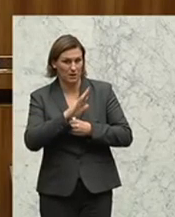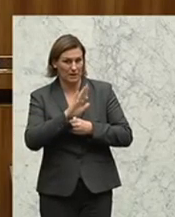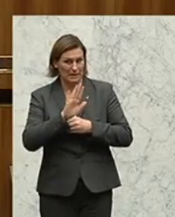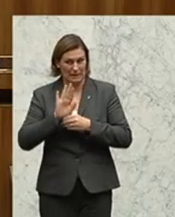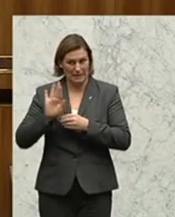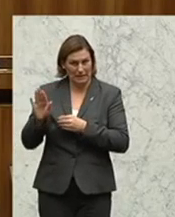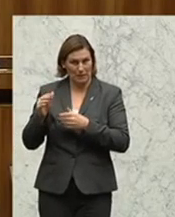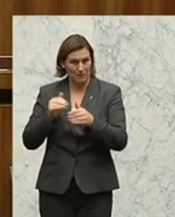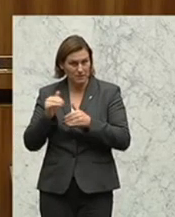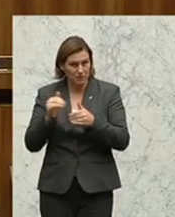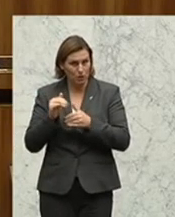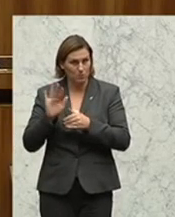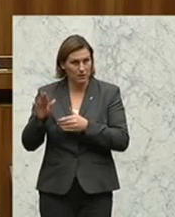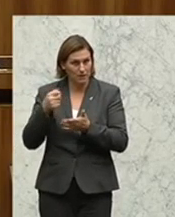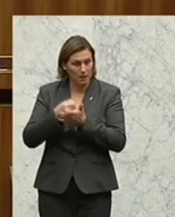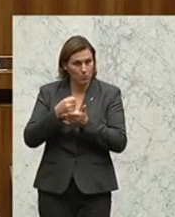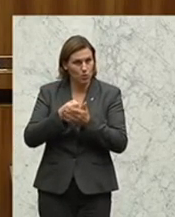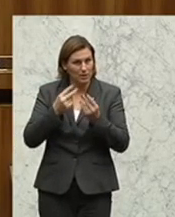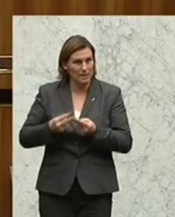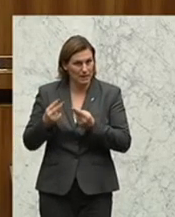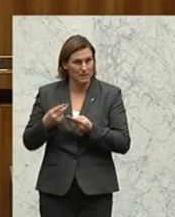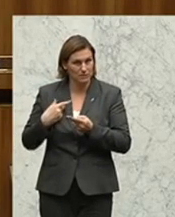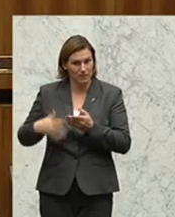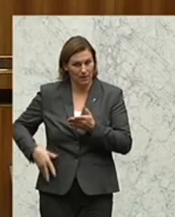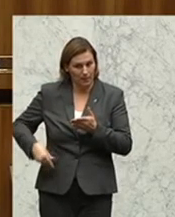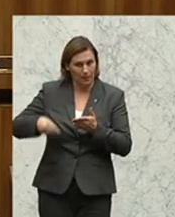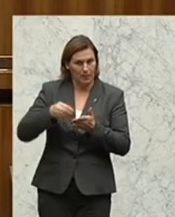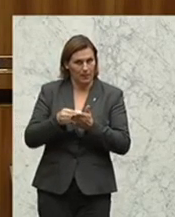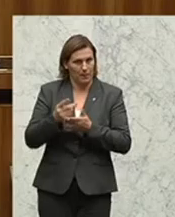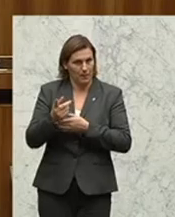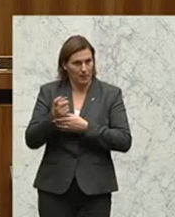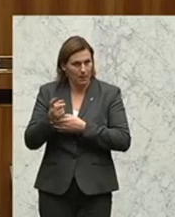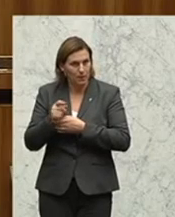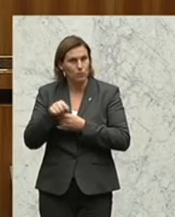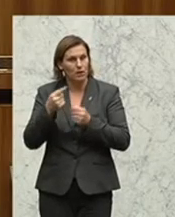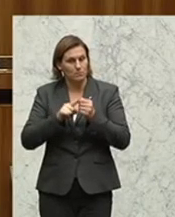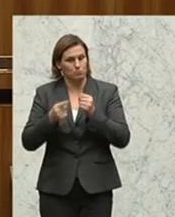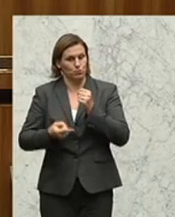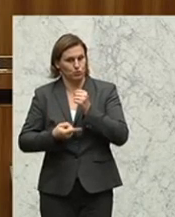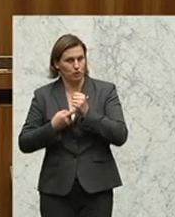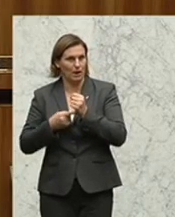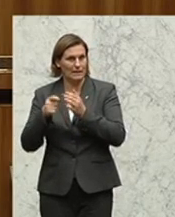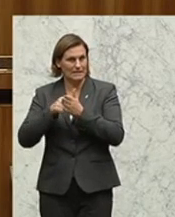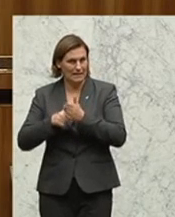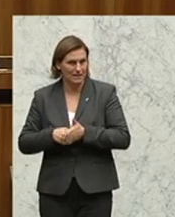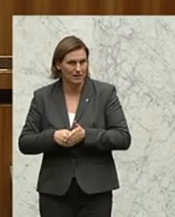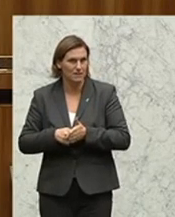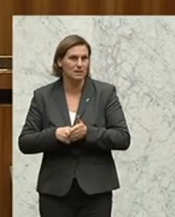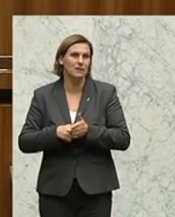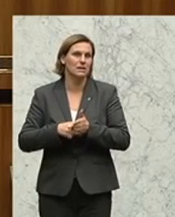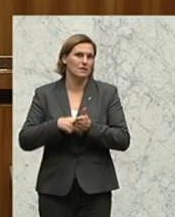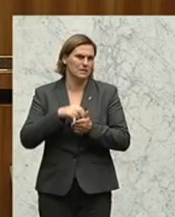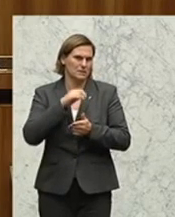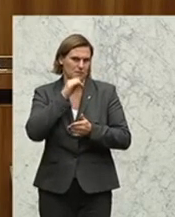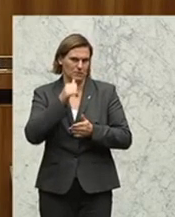über ihre Gerichtsgebühren, den Rechtsschutzsuchenden in die Tasche greift, um sich dann das Budget zu sanieren, ist eigentlich